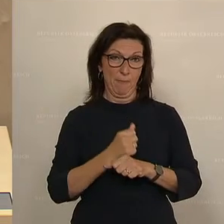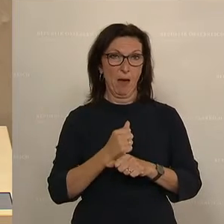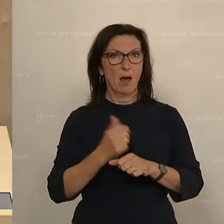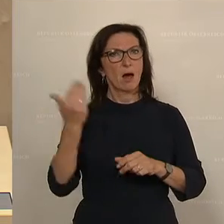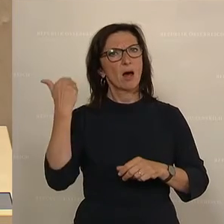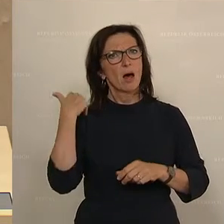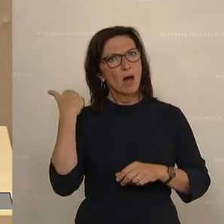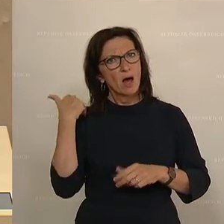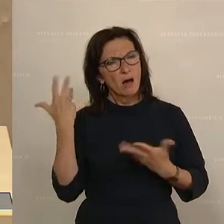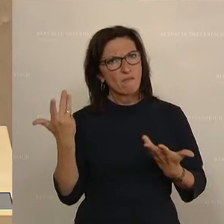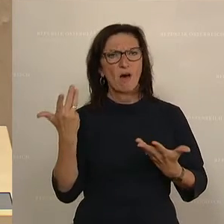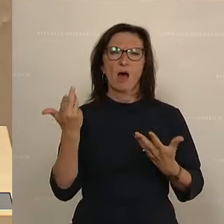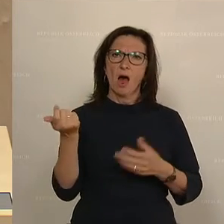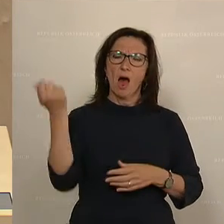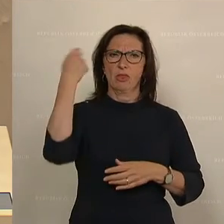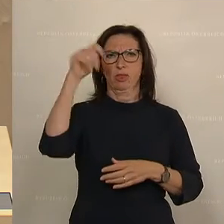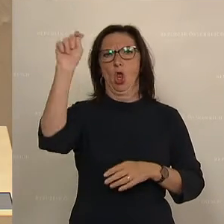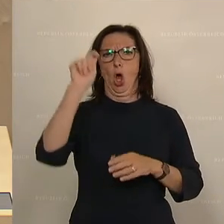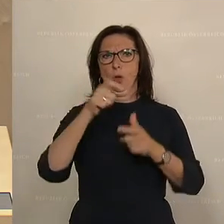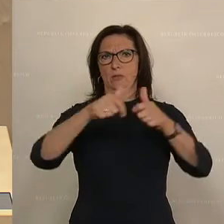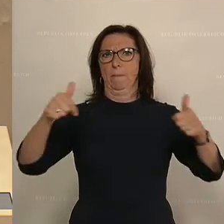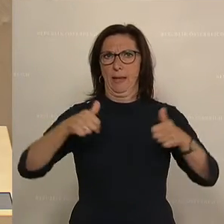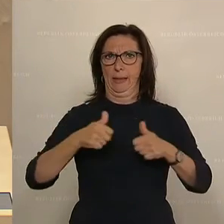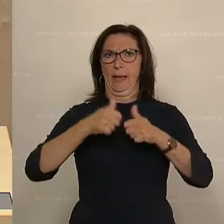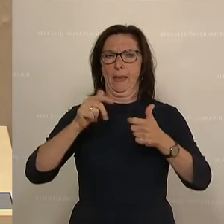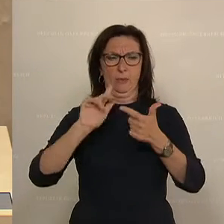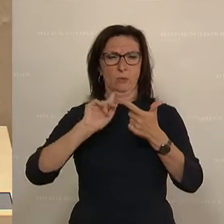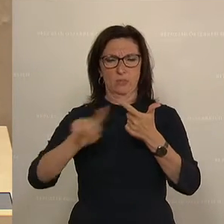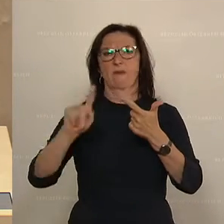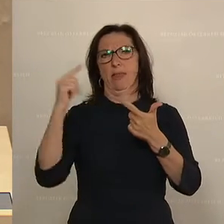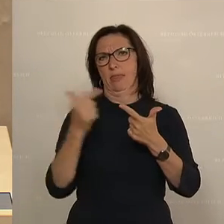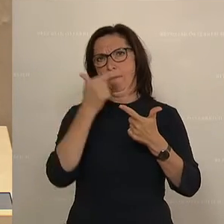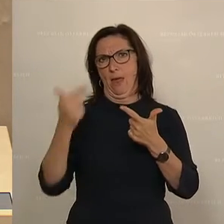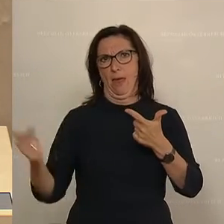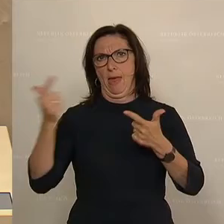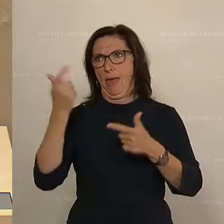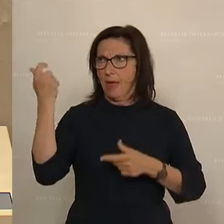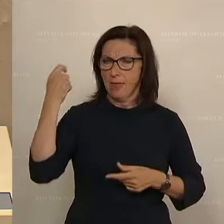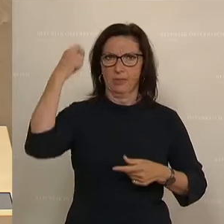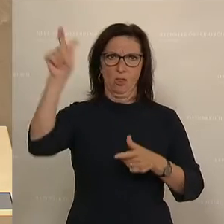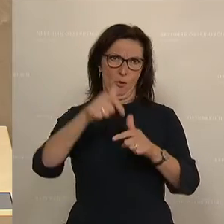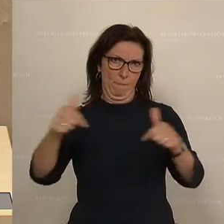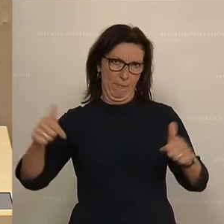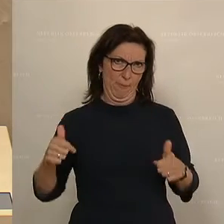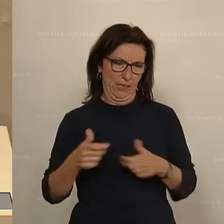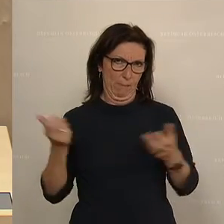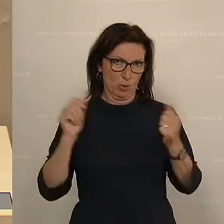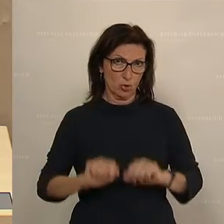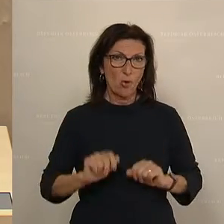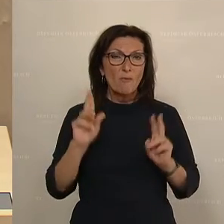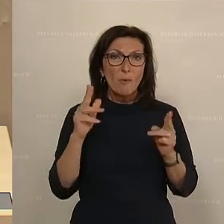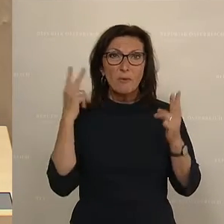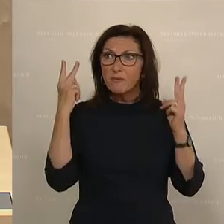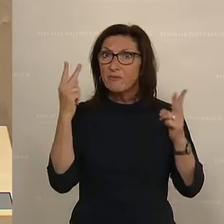Teuerungspaket und ein zweites Teuerungspaket auch auf die Reise geschickt. Weil es nämlich wichtig ist, dort zu helfen, wo es